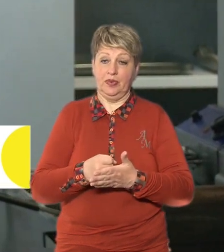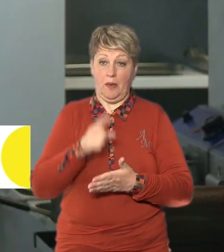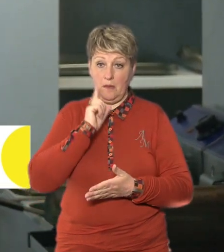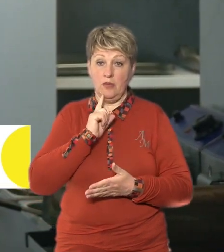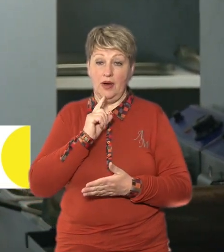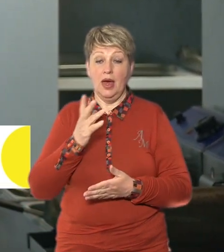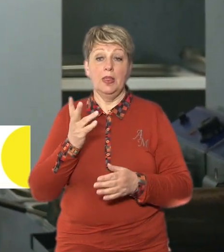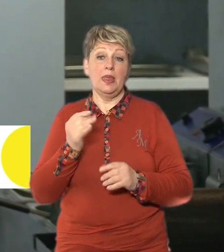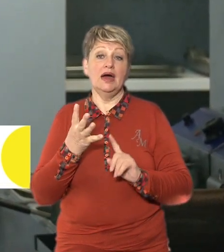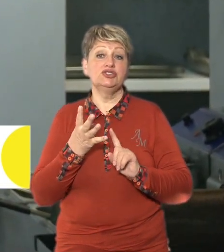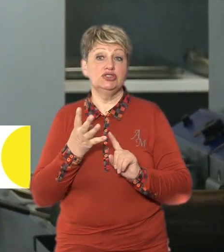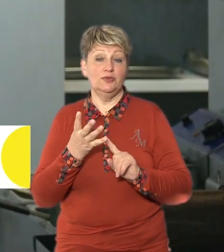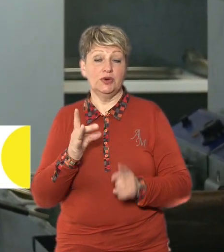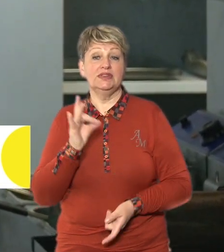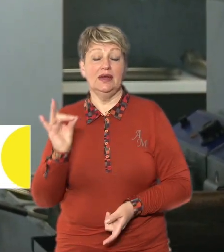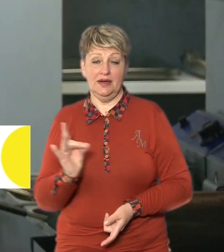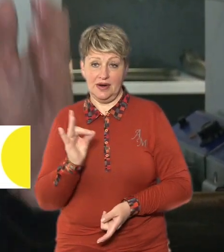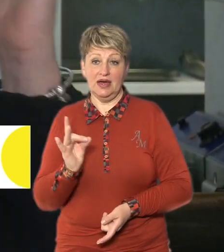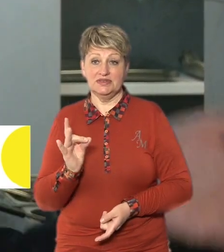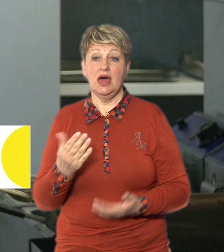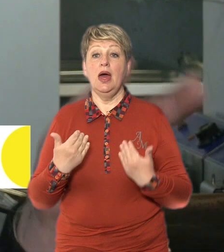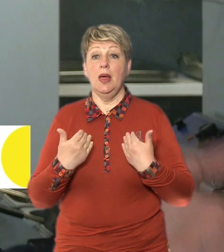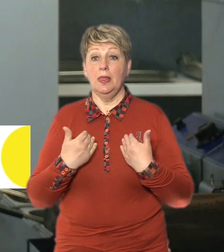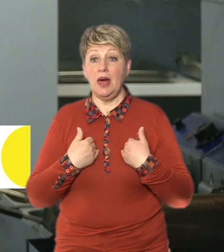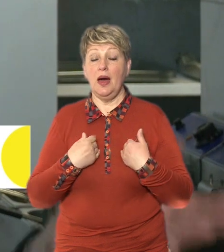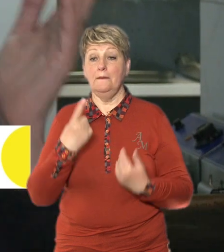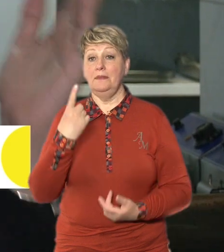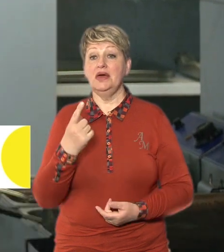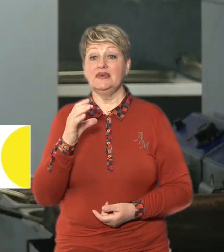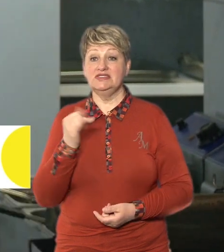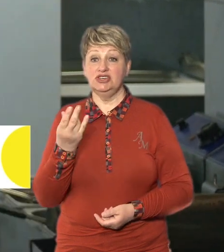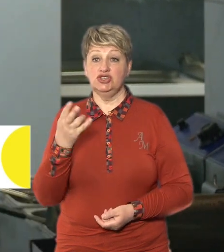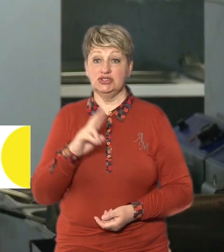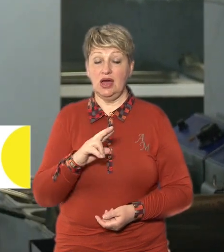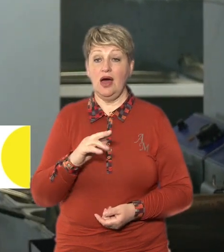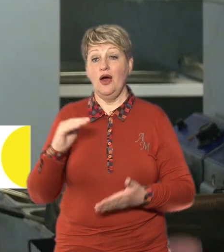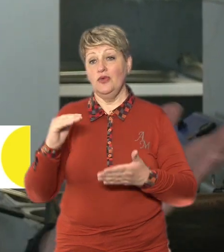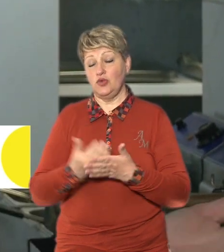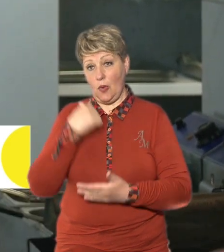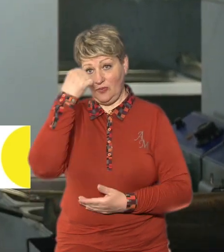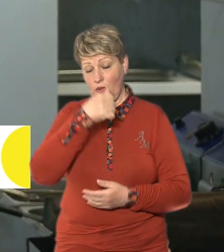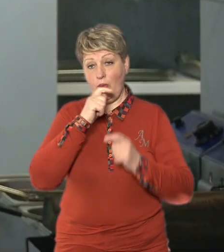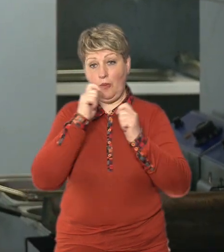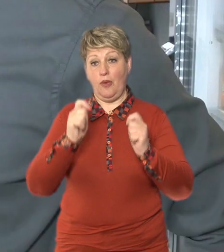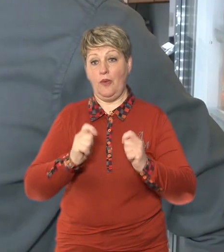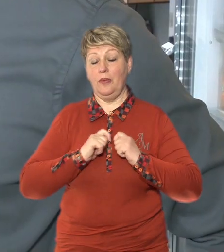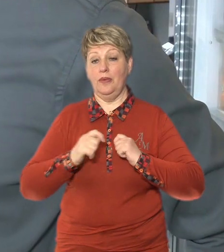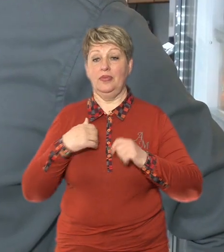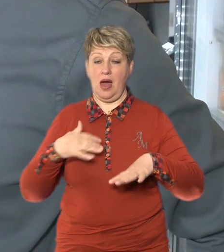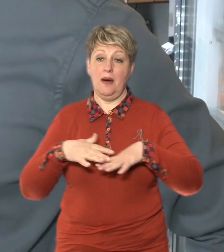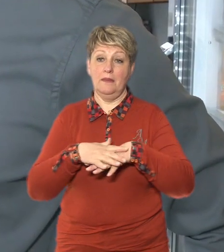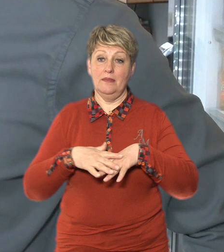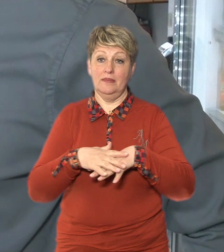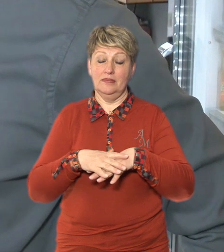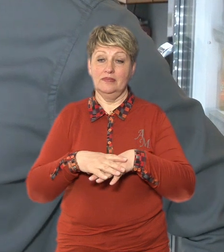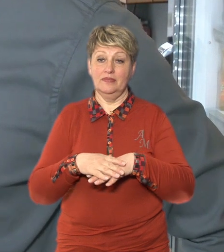мабуть, на четвертий раз нам на перше січня прийшов новорічний подарунок Нам зачислався грант В ресторані